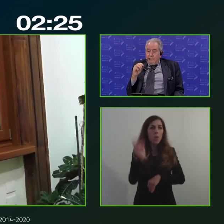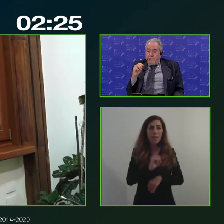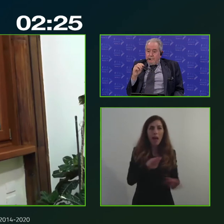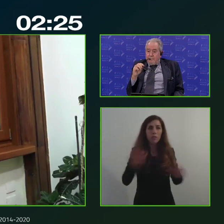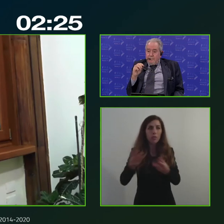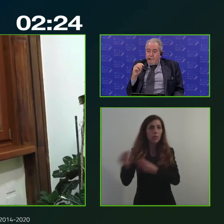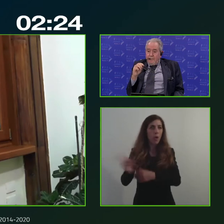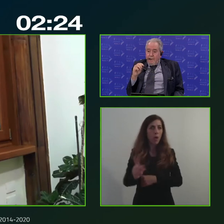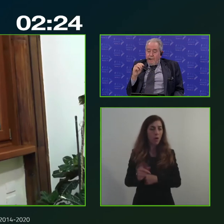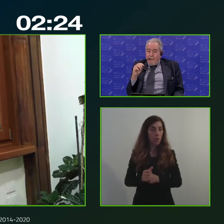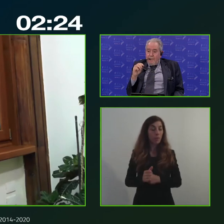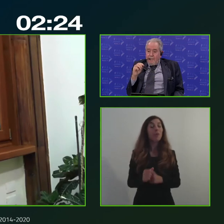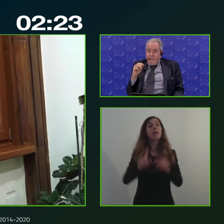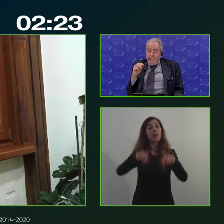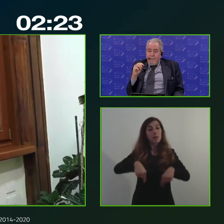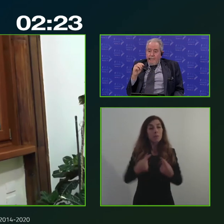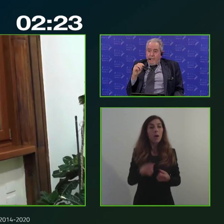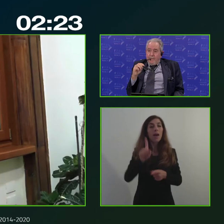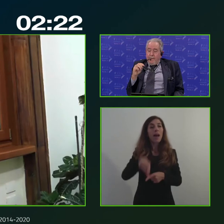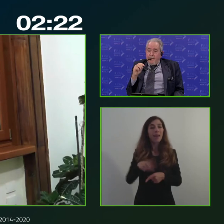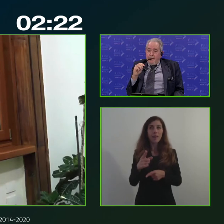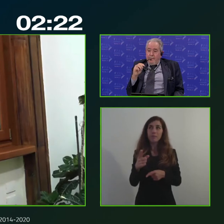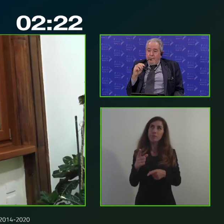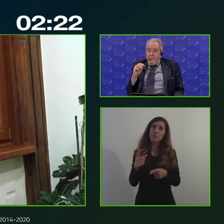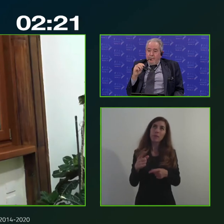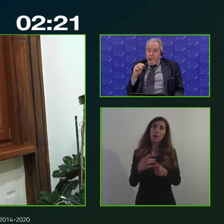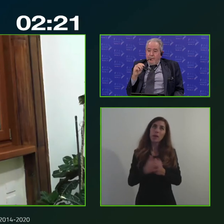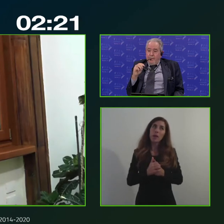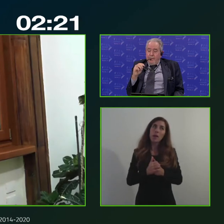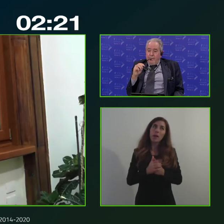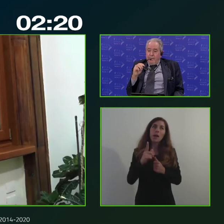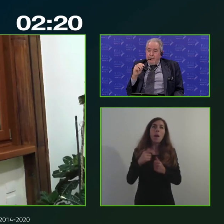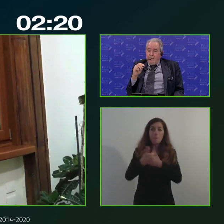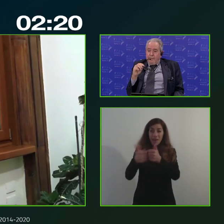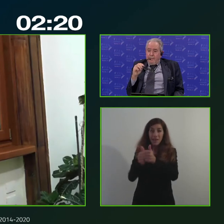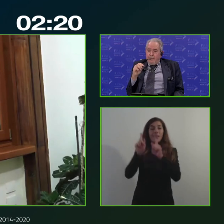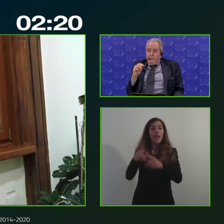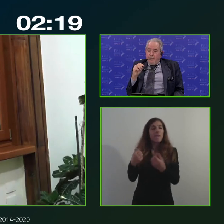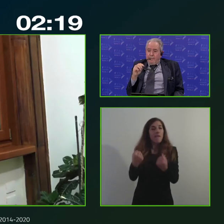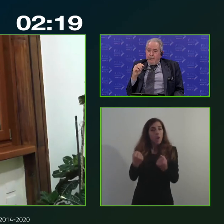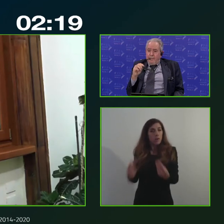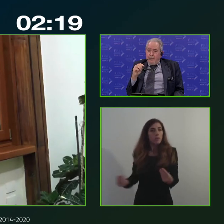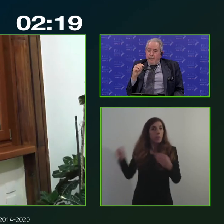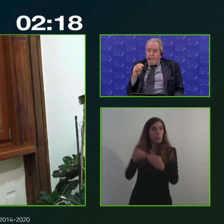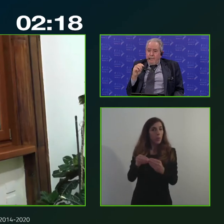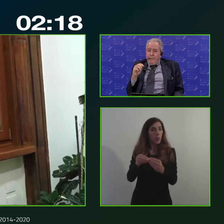in un certo modo anche il rafforzamento del partenariato e quindi